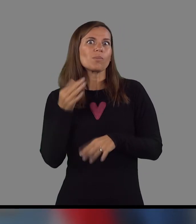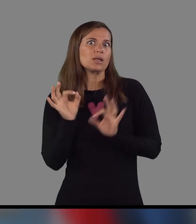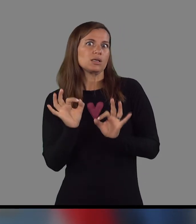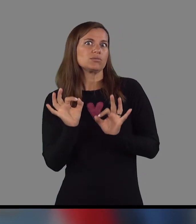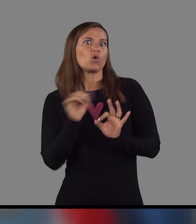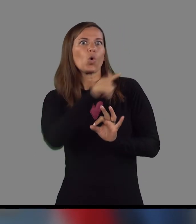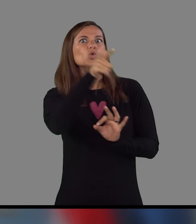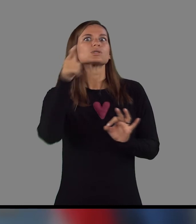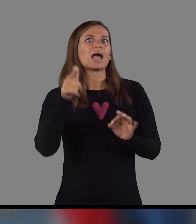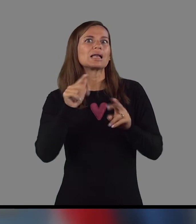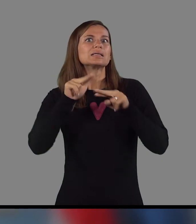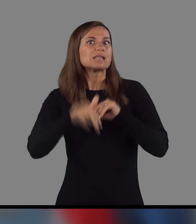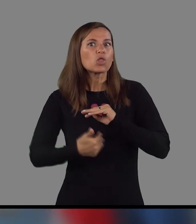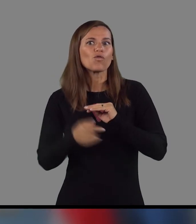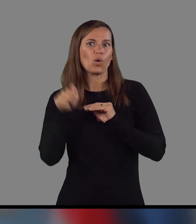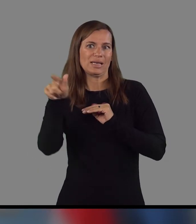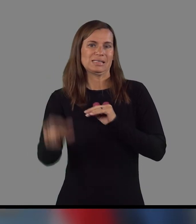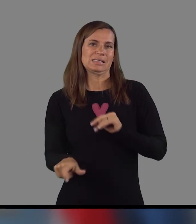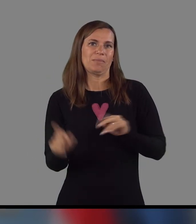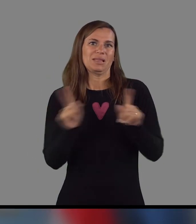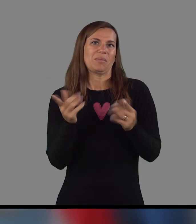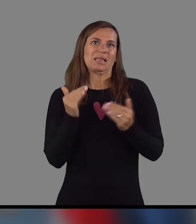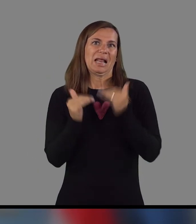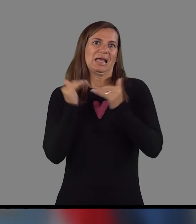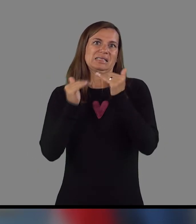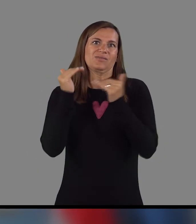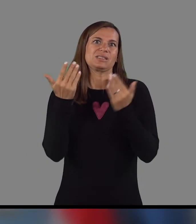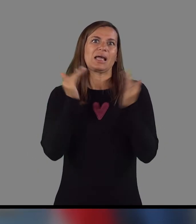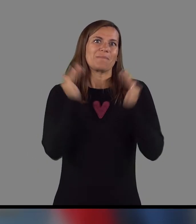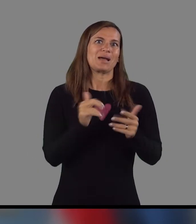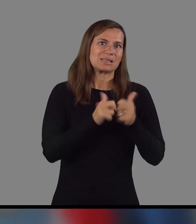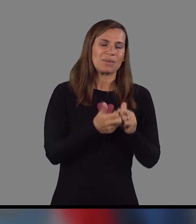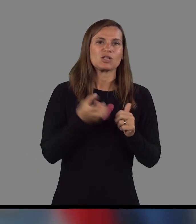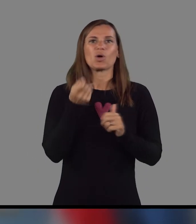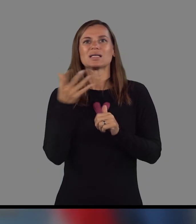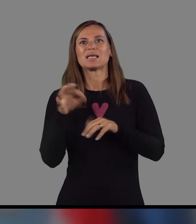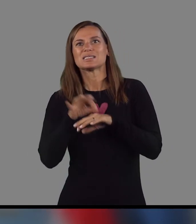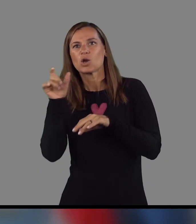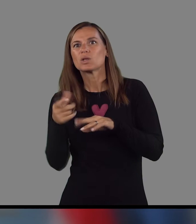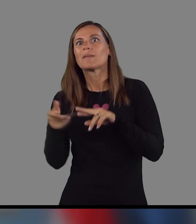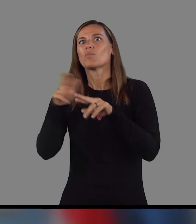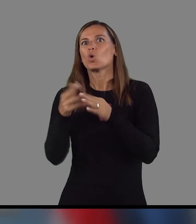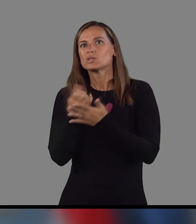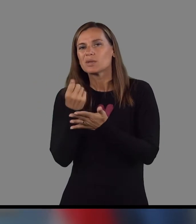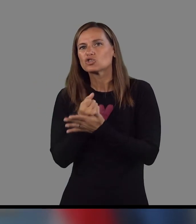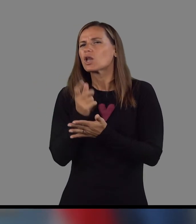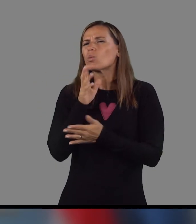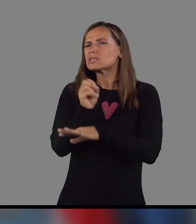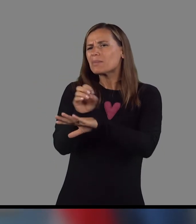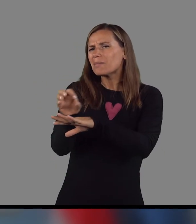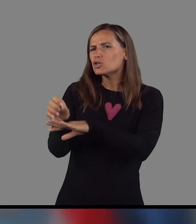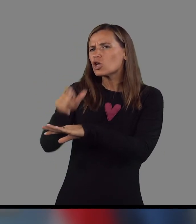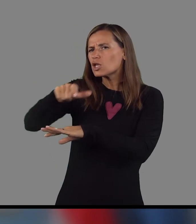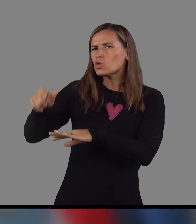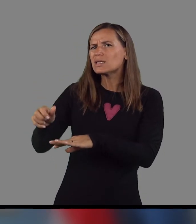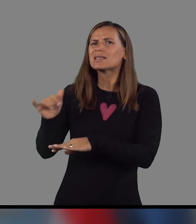so bili, ne vem, ostali bovniki z njim zadovoljni. Ni pa neke lestvice, ki je manj zapleto, v kateri zdravnik je bolj uspešen. Kako boste